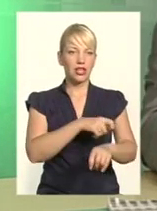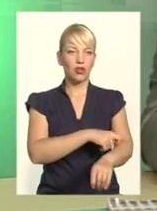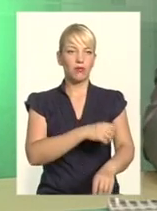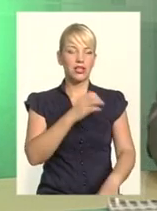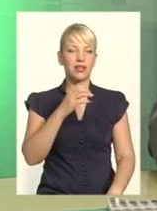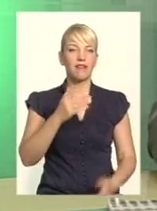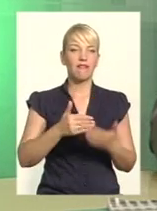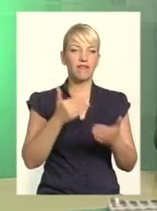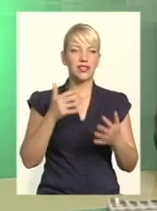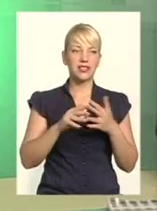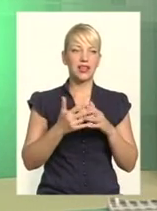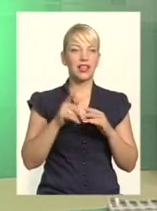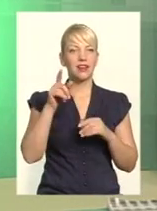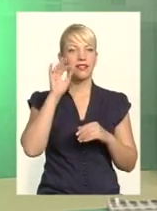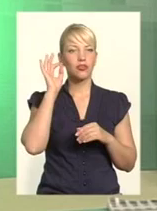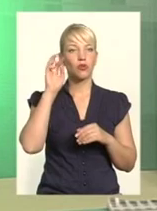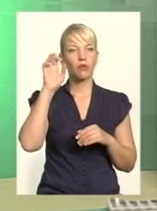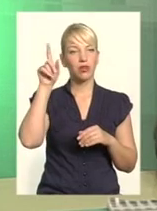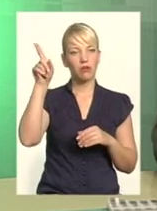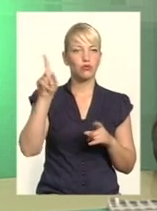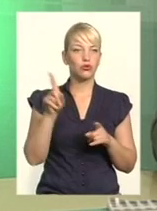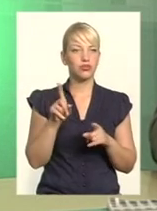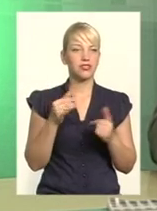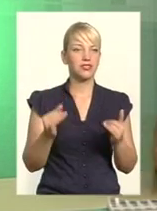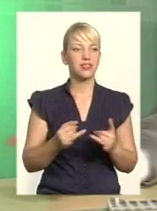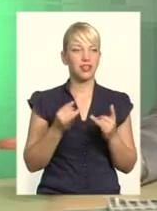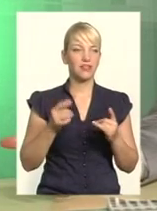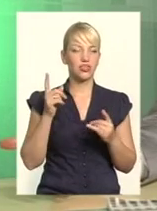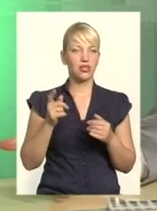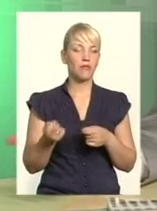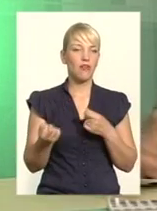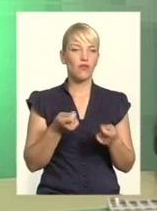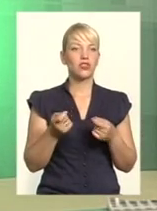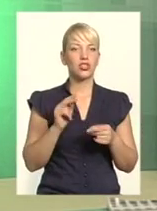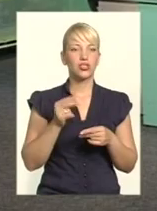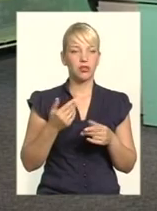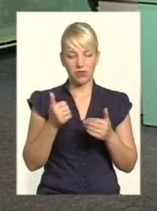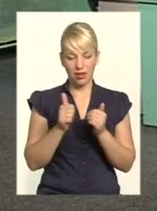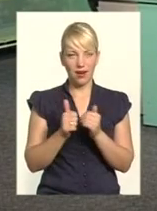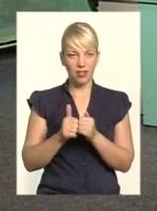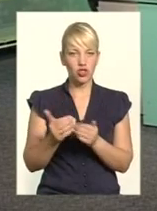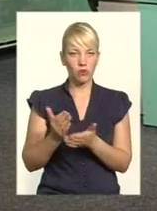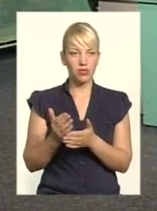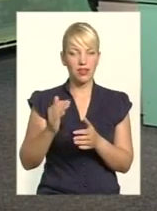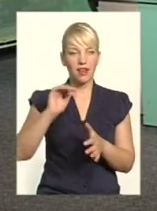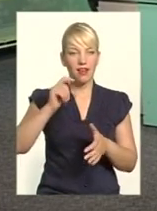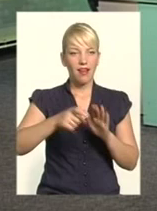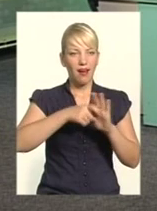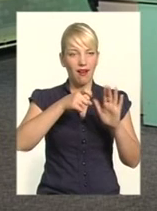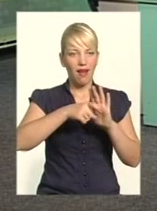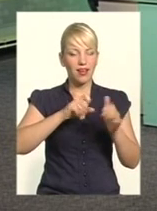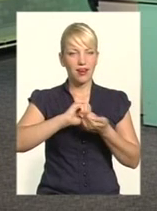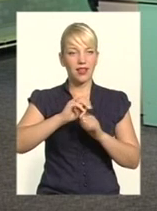120 кілометрів, тому що там, видно, щось цікавіше возити, ніж коли кар'єр під боком. Раз. Друге, тут